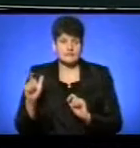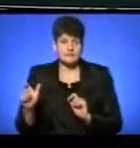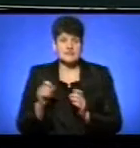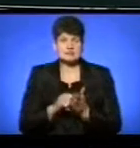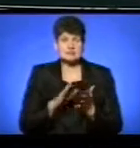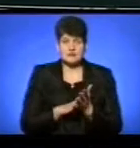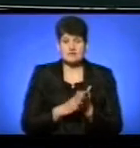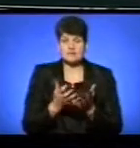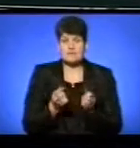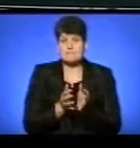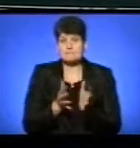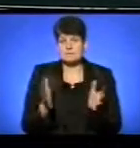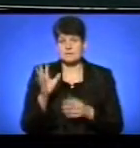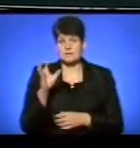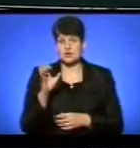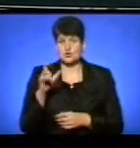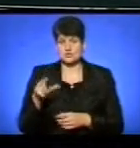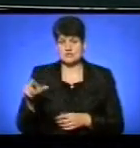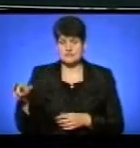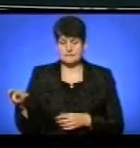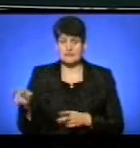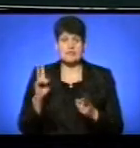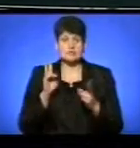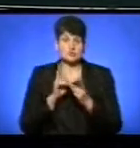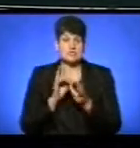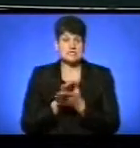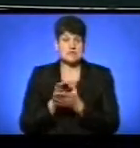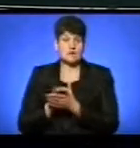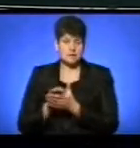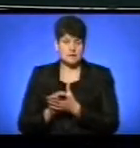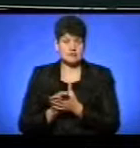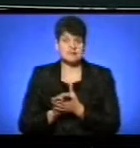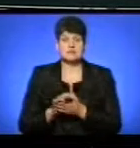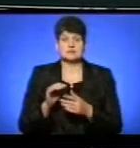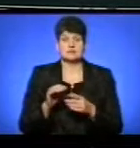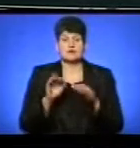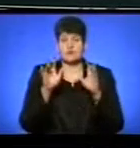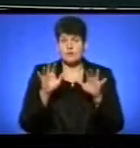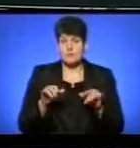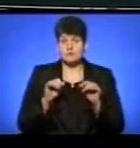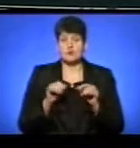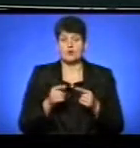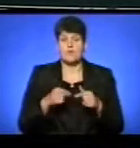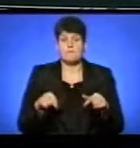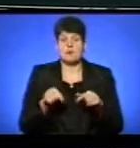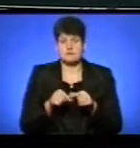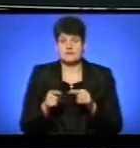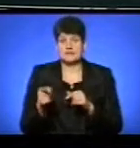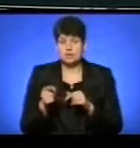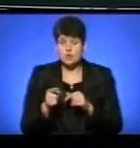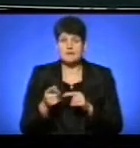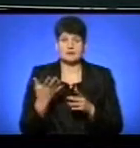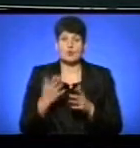участь взяли понад 500 осіб. На зустрічі знайомили з ІТ-компаніями Тернополя, обговорили актуальність технологій і умов